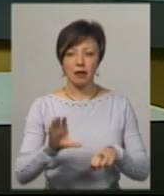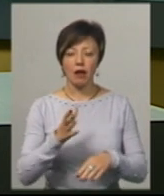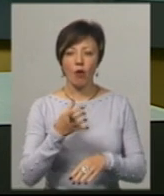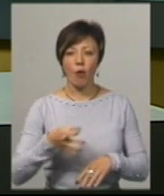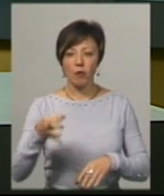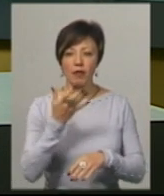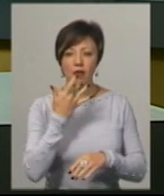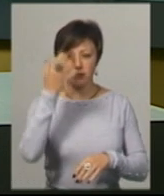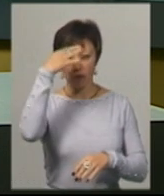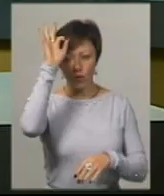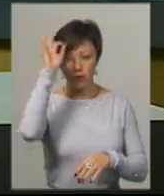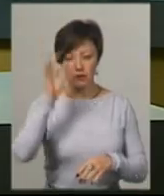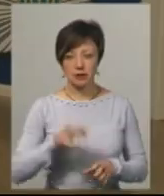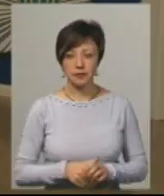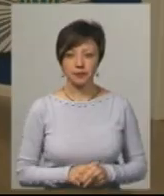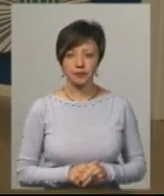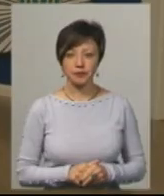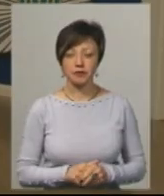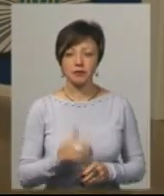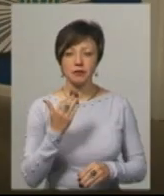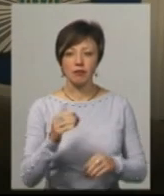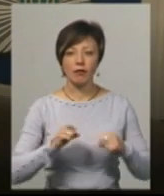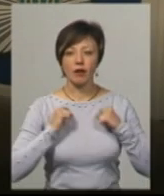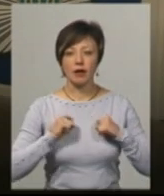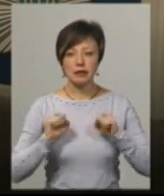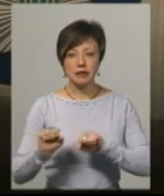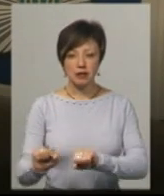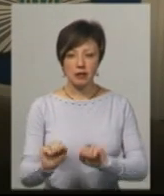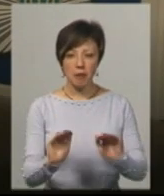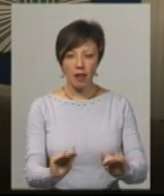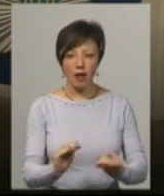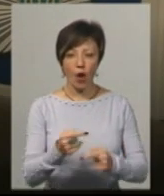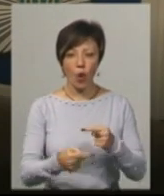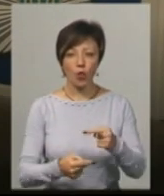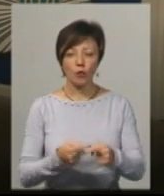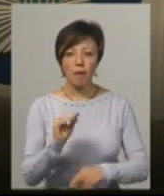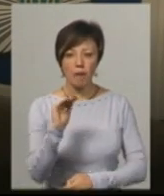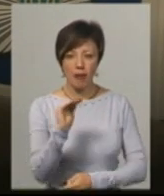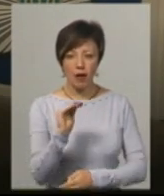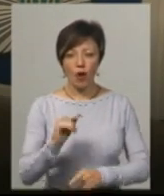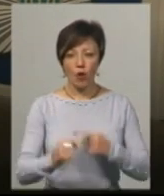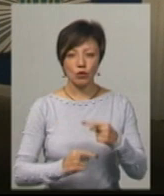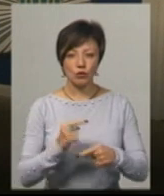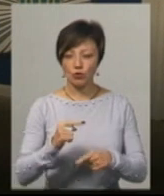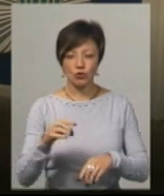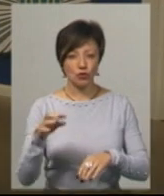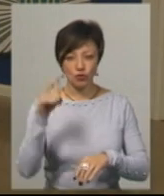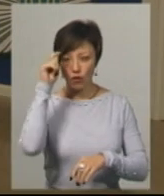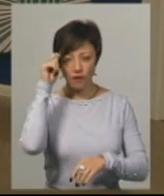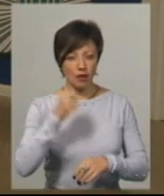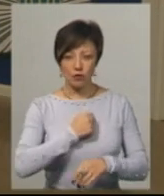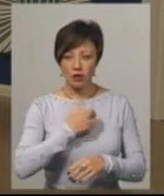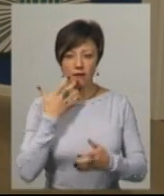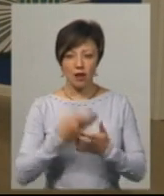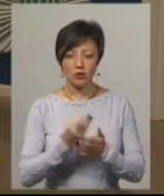нацполіції Інна Глега. Їх намагалася захистити маленька онучка, чоловік не пожалів навіть власну дитину, він